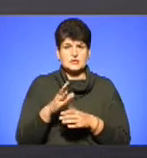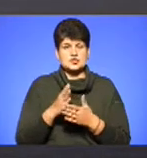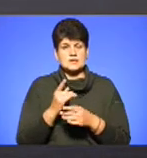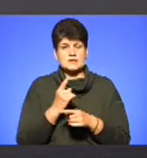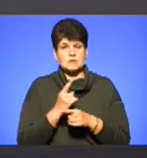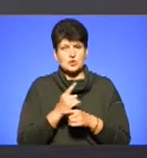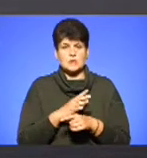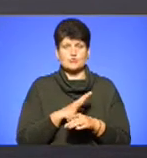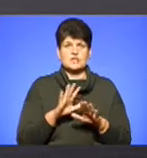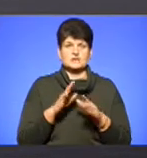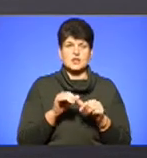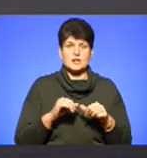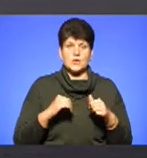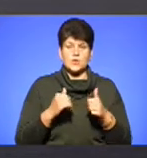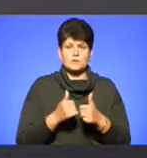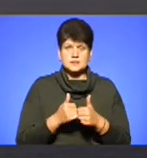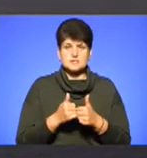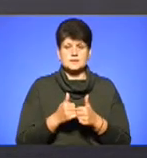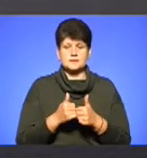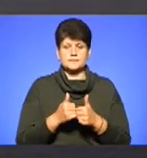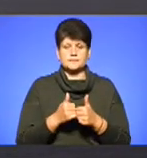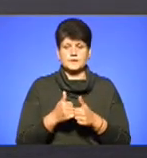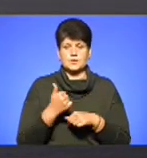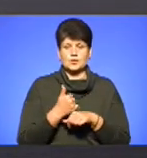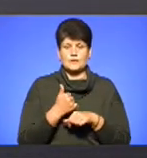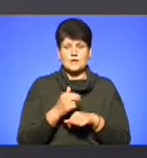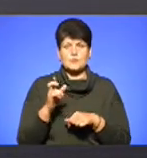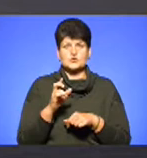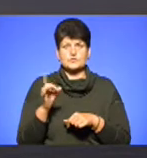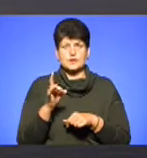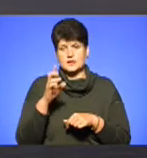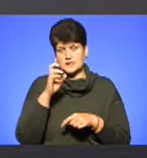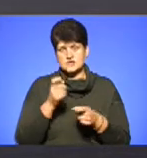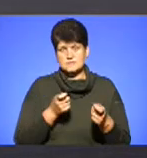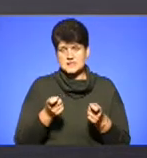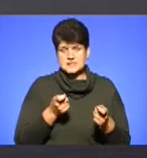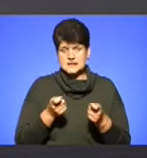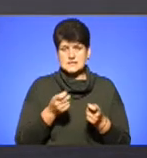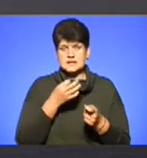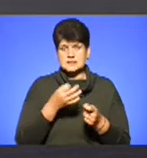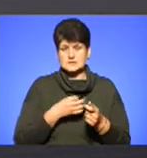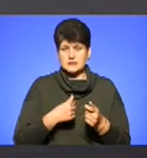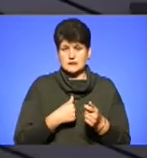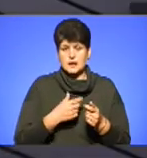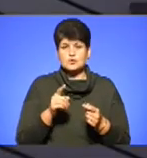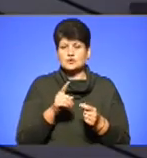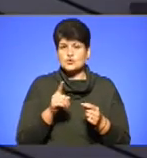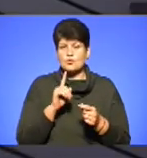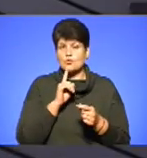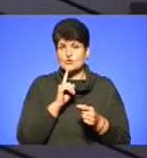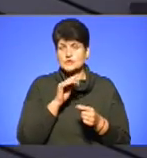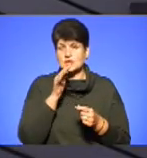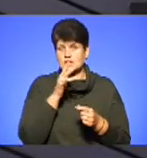надзвичайна комісія при головуванні голови Брушівської районної державної адміністрації, яка нам зазначила, що поки що на час